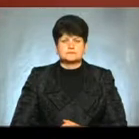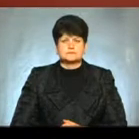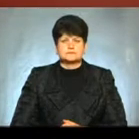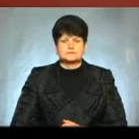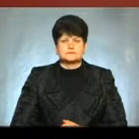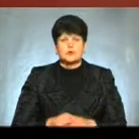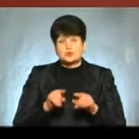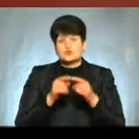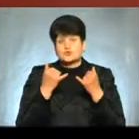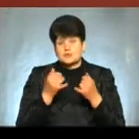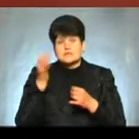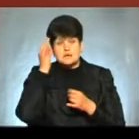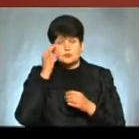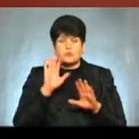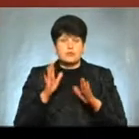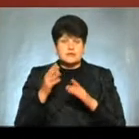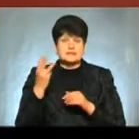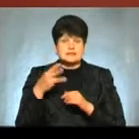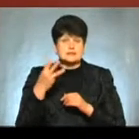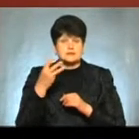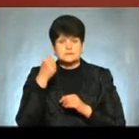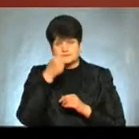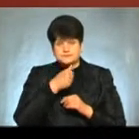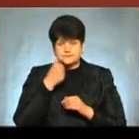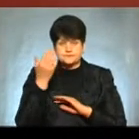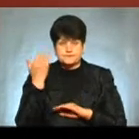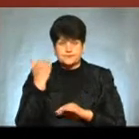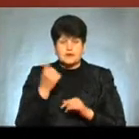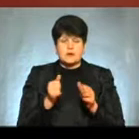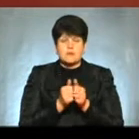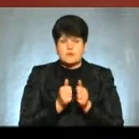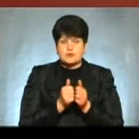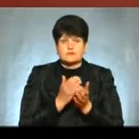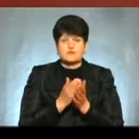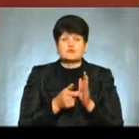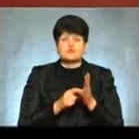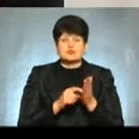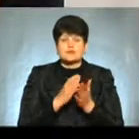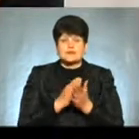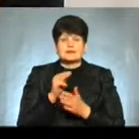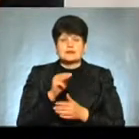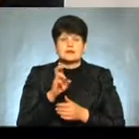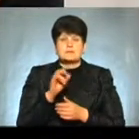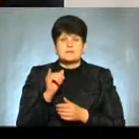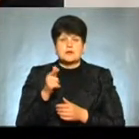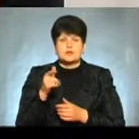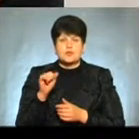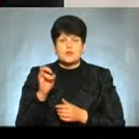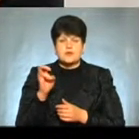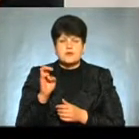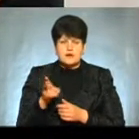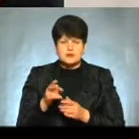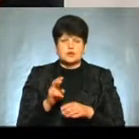Отож ми сьогодні згадуємо події 30-річної давності І поряд зі мною у студії є Тетяна Бігуняк Доцент кафедри